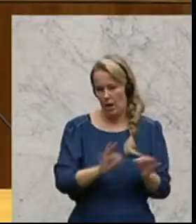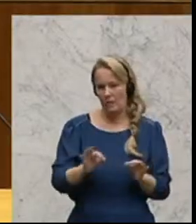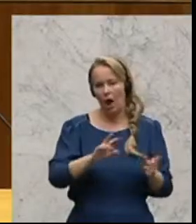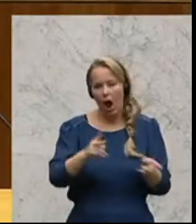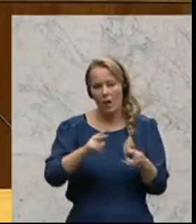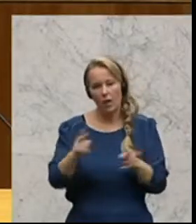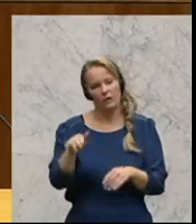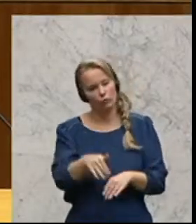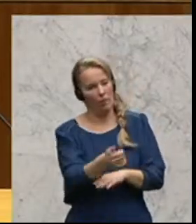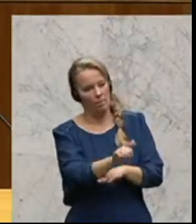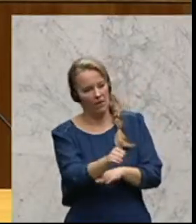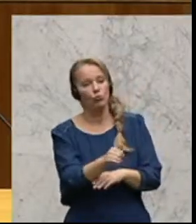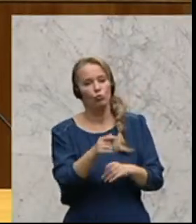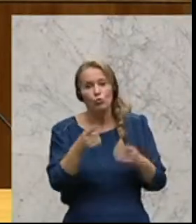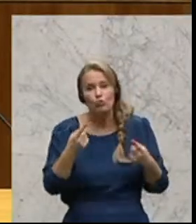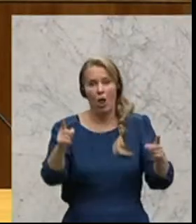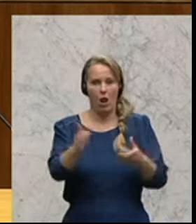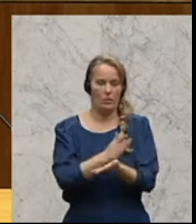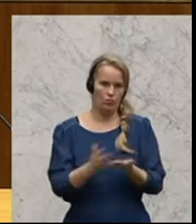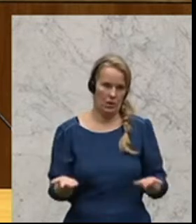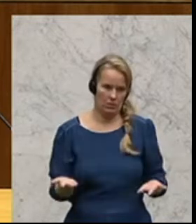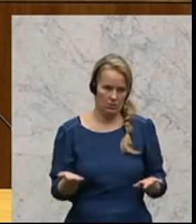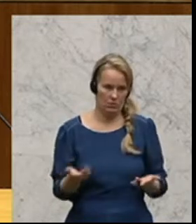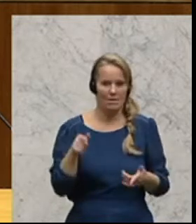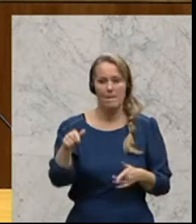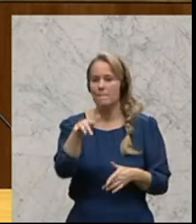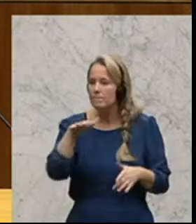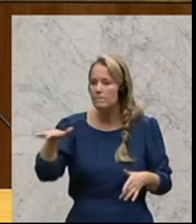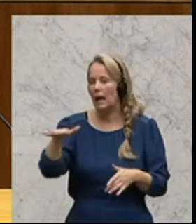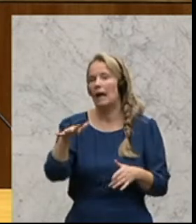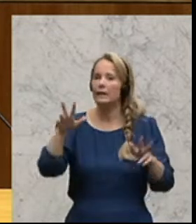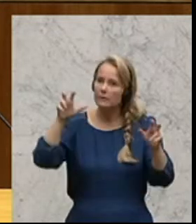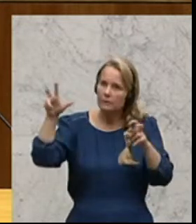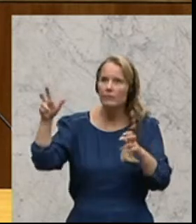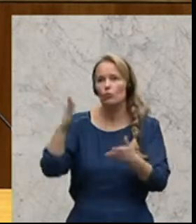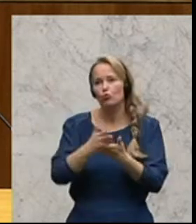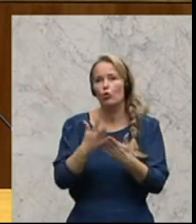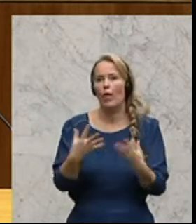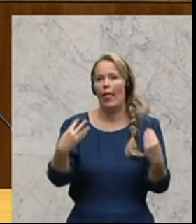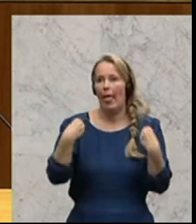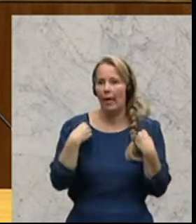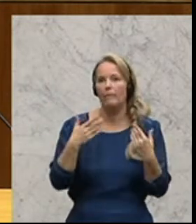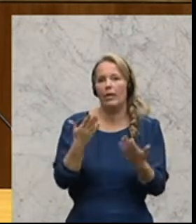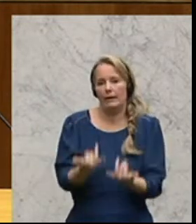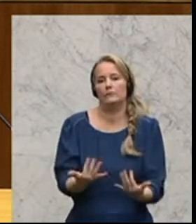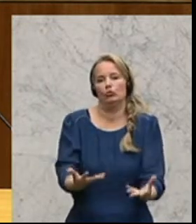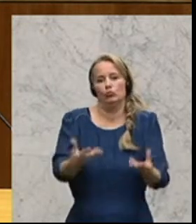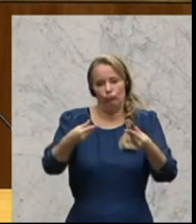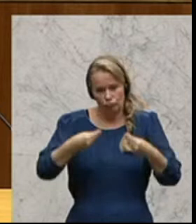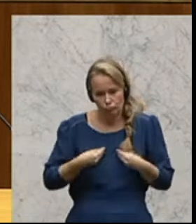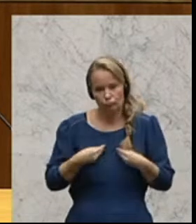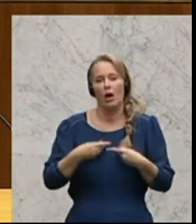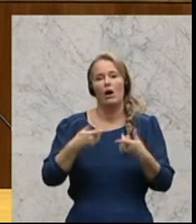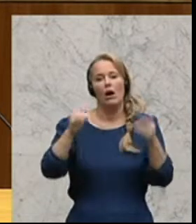bewerten und vor allem rasche Entscheidungen zu treffen. Das haben wir im Bereich des sozusagen übernommenen Erbes jetzt gemacht. Die